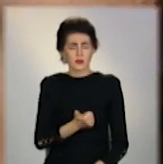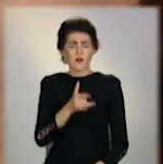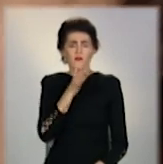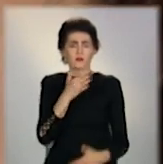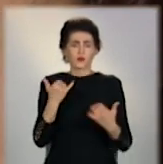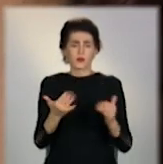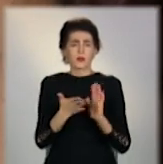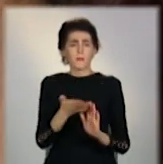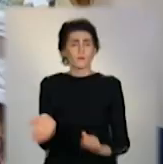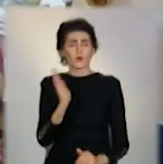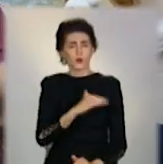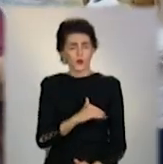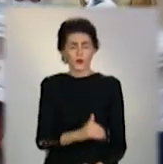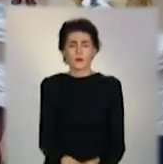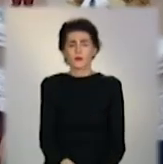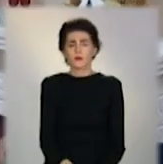їхати додому.